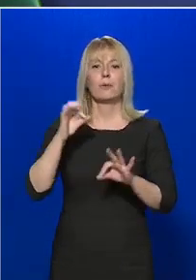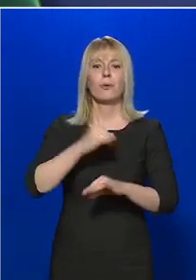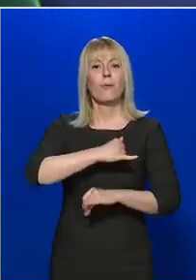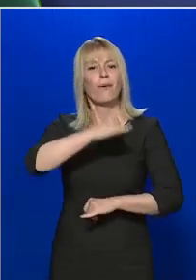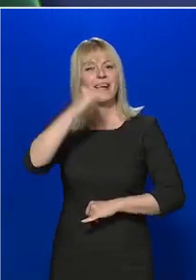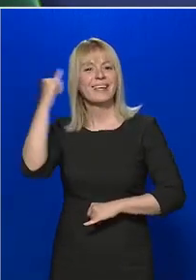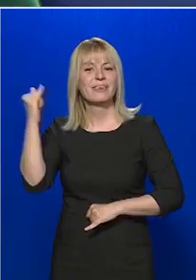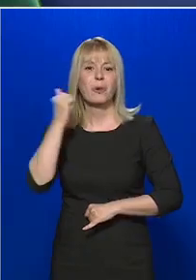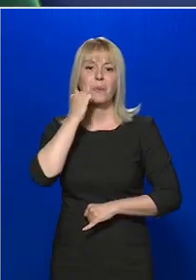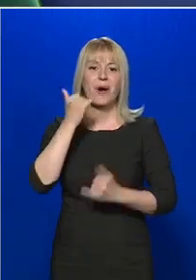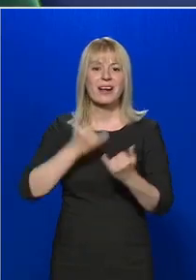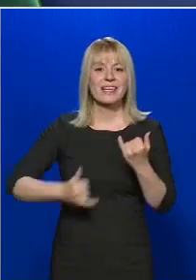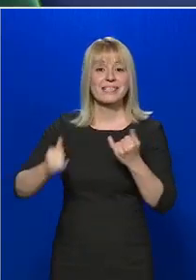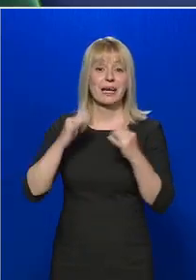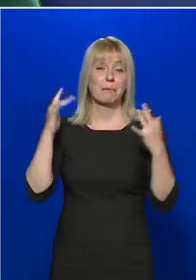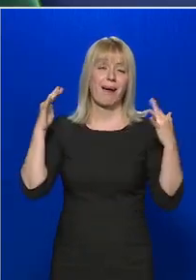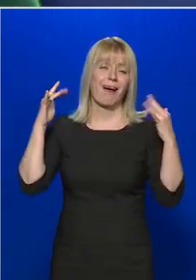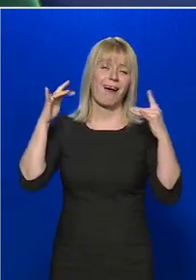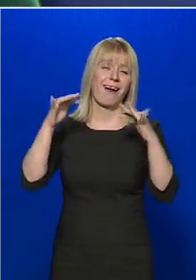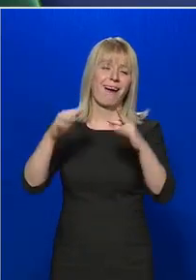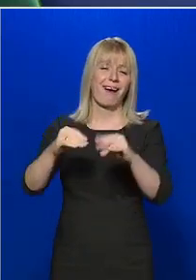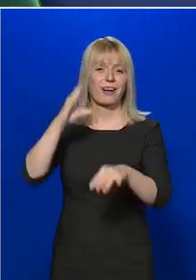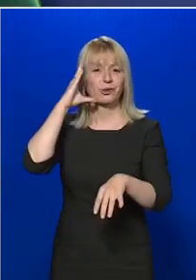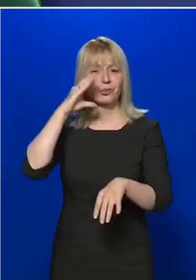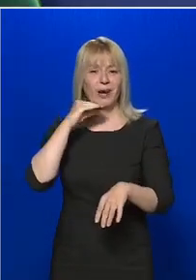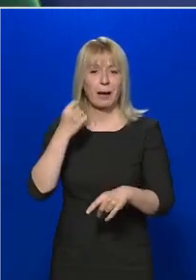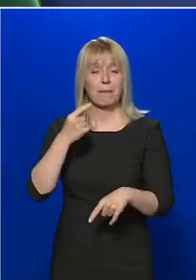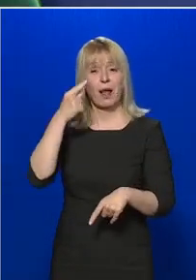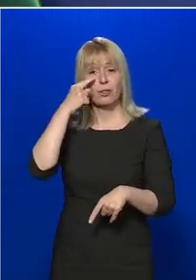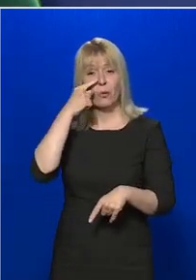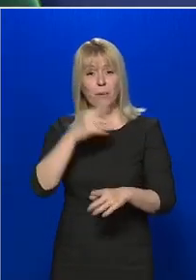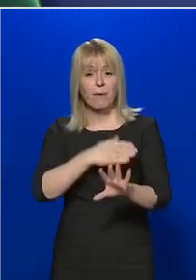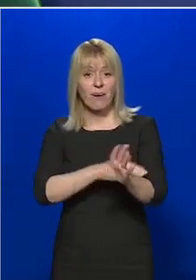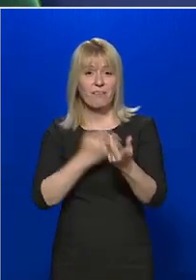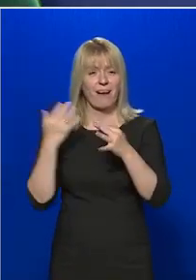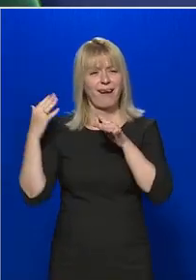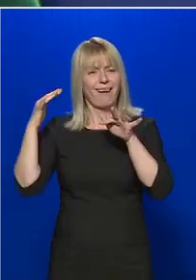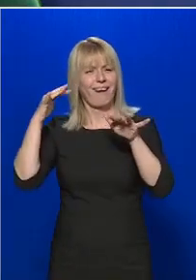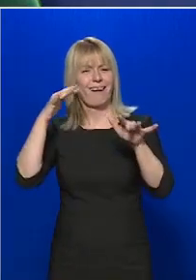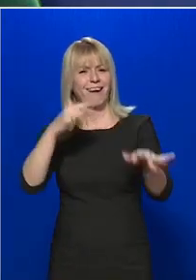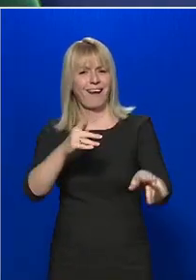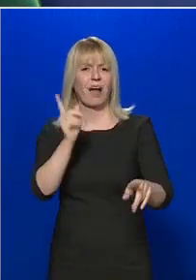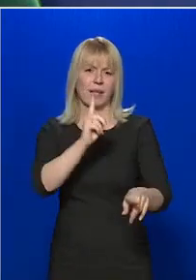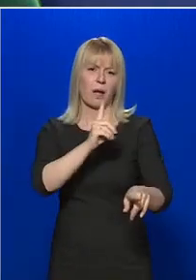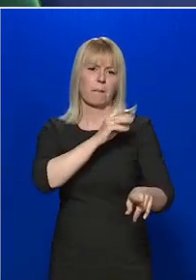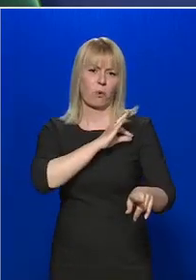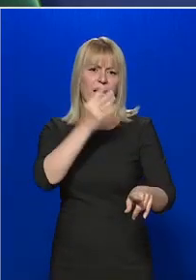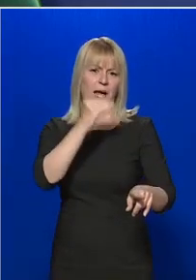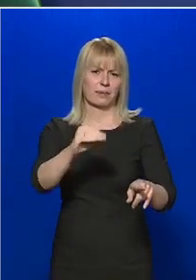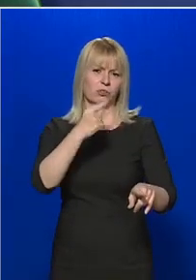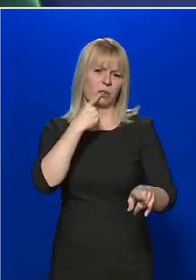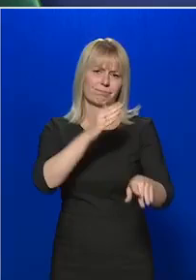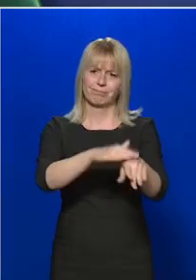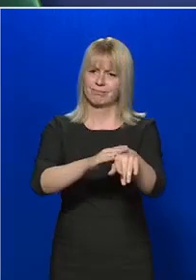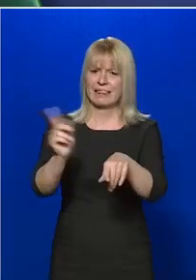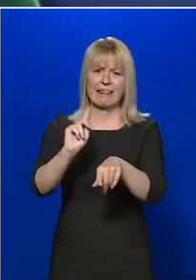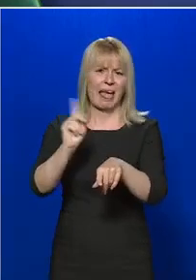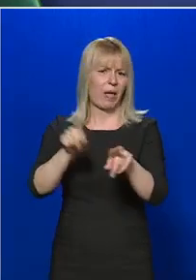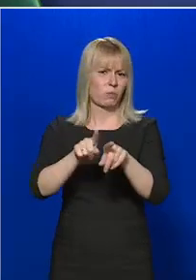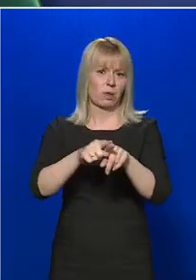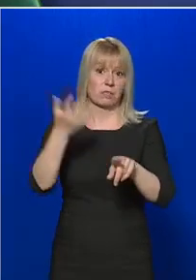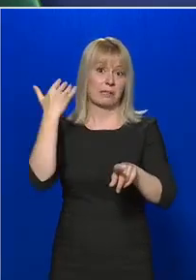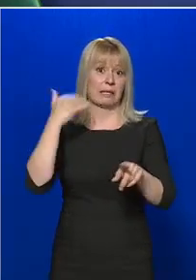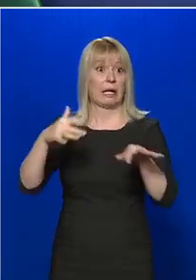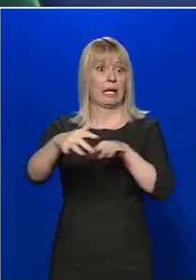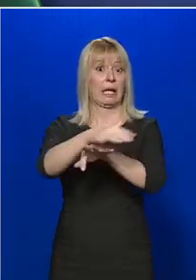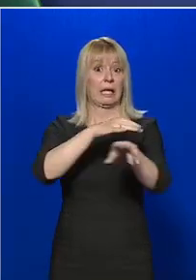szinte annyian voltak, mint a vírus előtti időkben. A normafánál is sokan vannak, de ott a polgármester kérte, hogy ne nyűzsögjenek az emberek úgy, mint rég. A